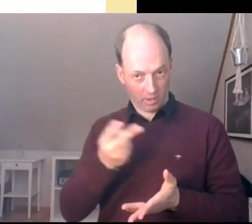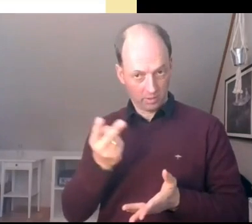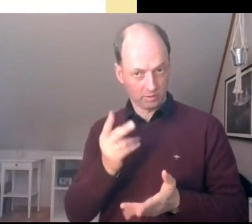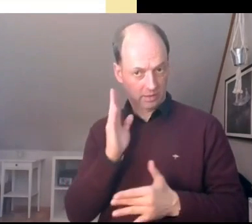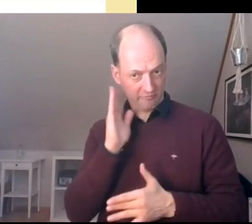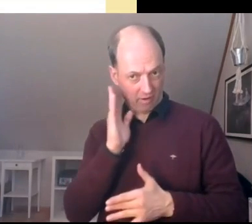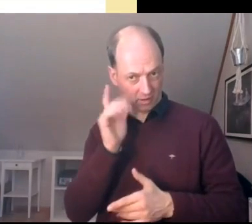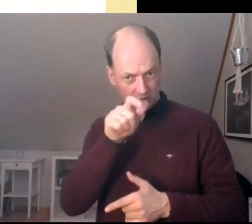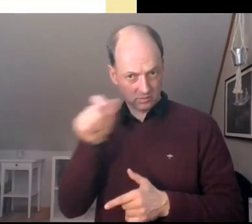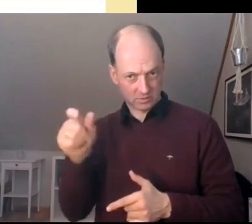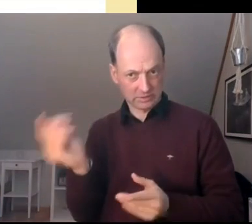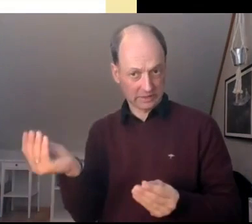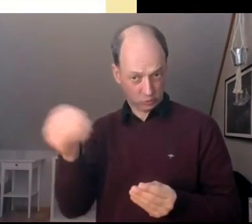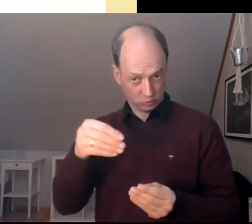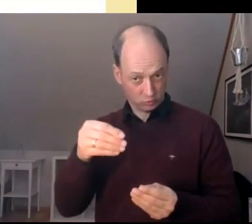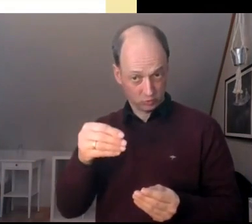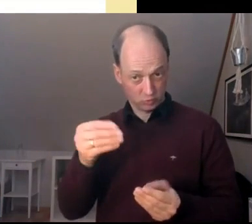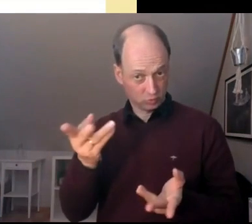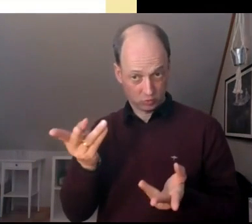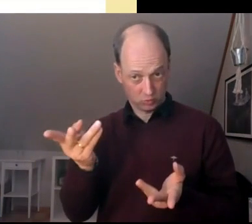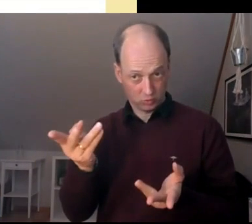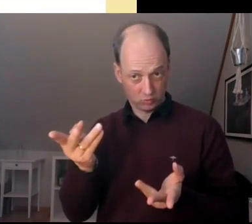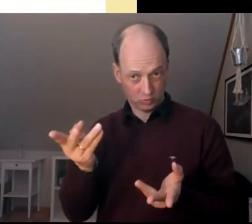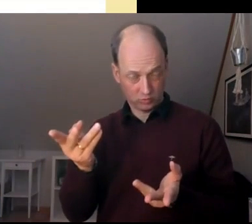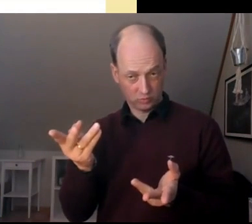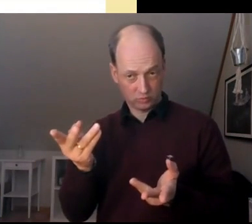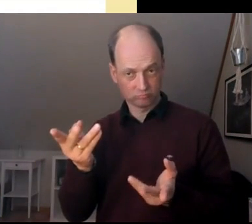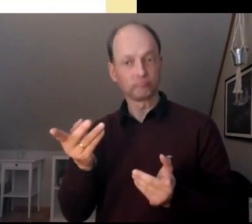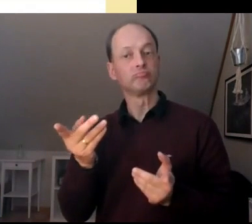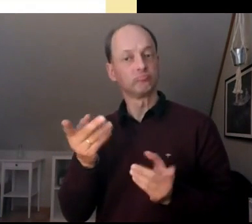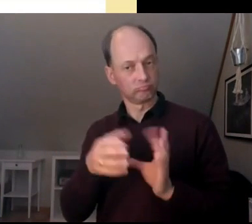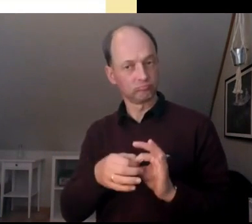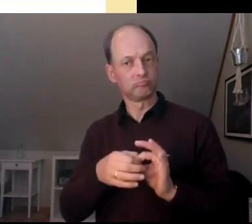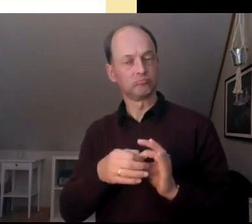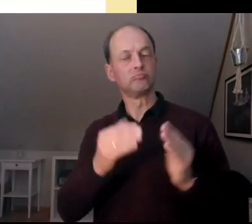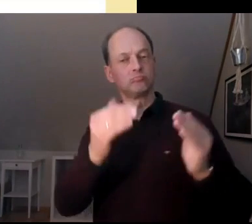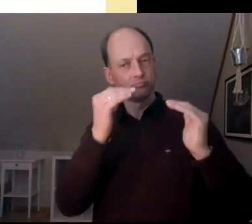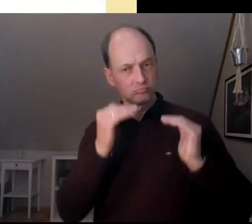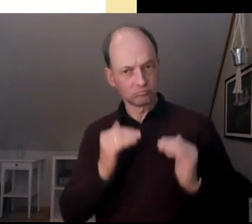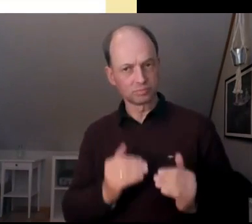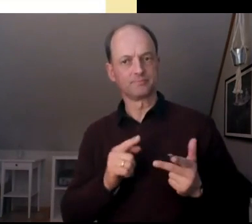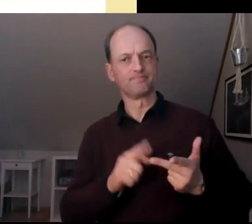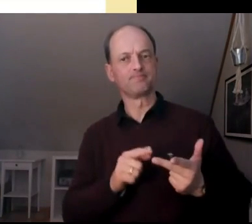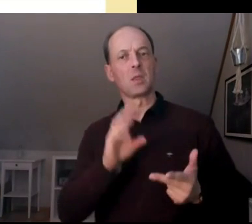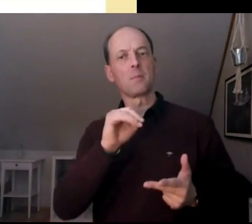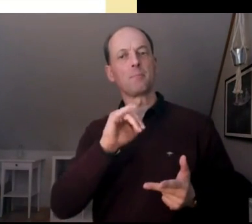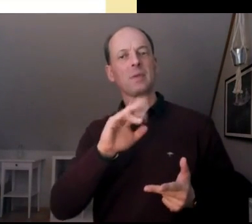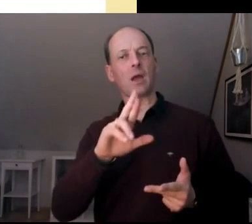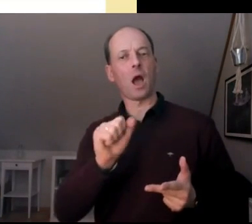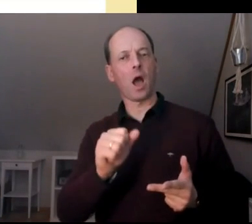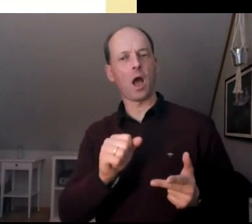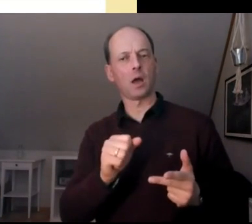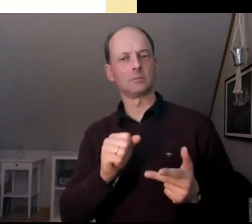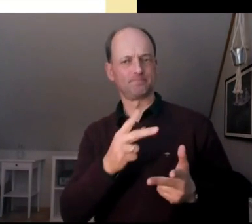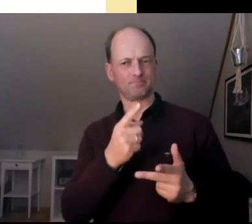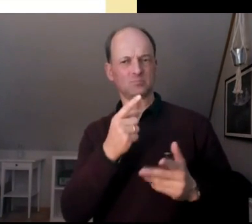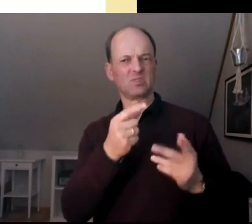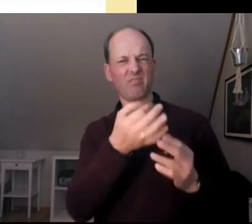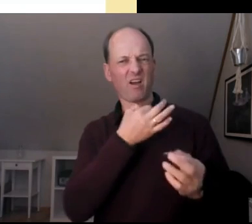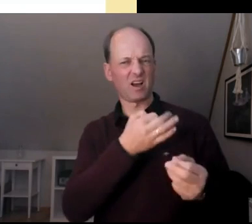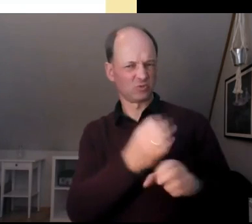sonst kommt es. Ich würde direkt mal zur nächsten Frage übergehen, weil ich glaube, wir müssen schon schauen, dass wir alle Fragen schaffen.